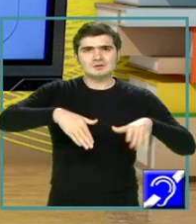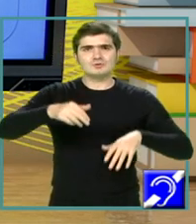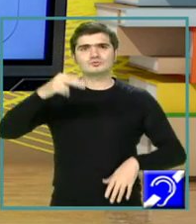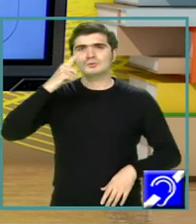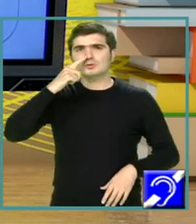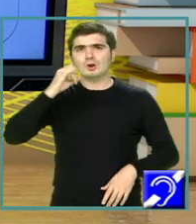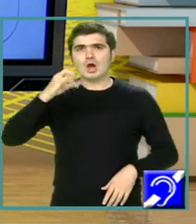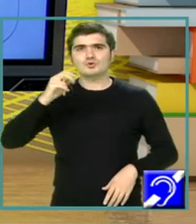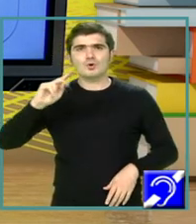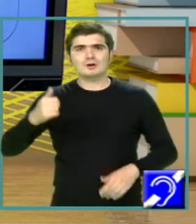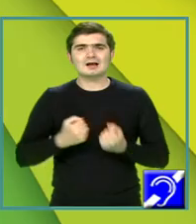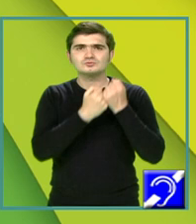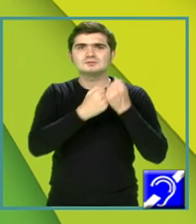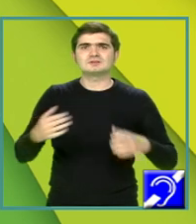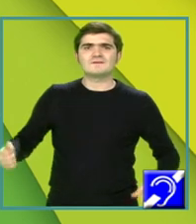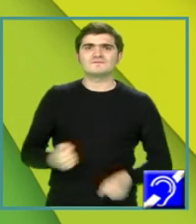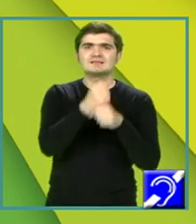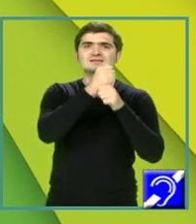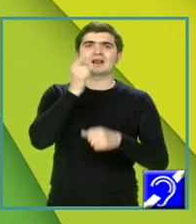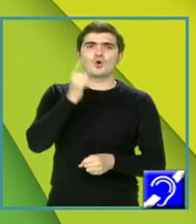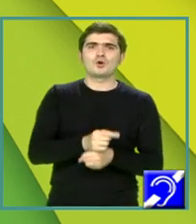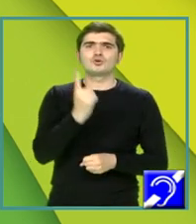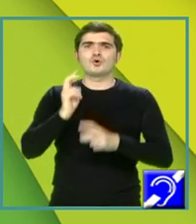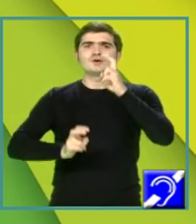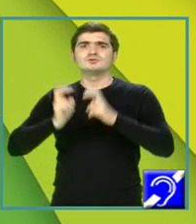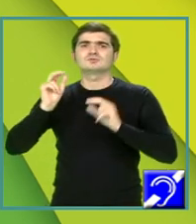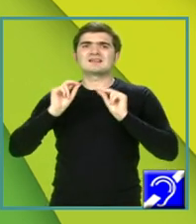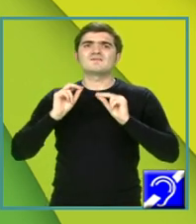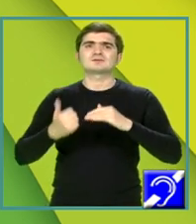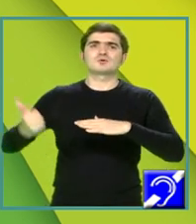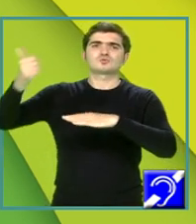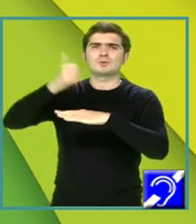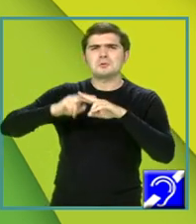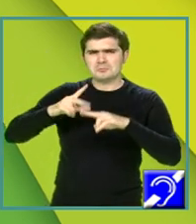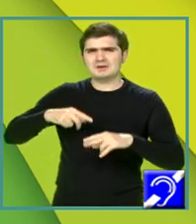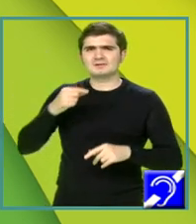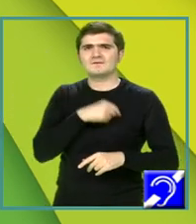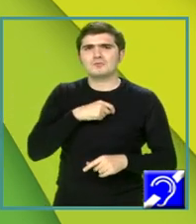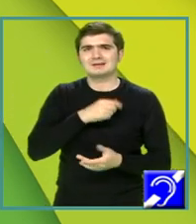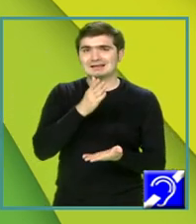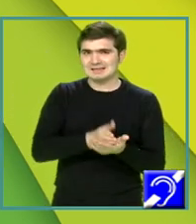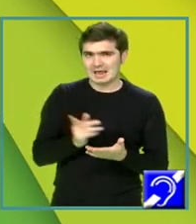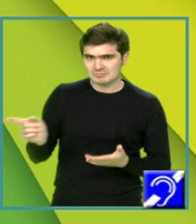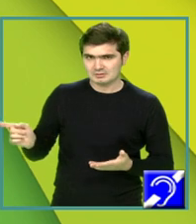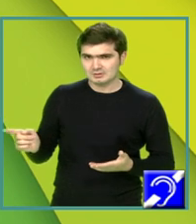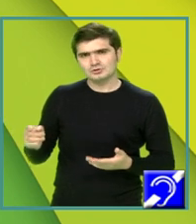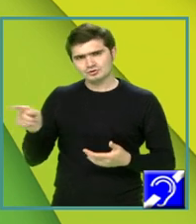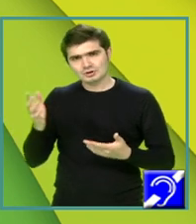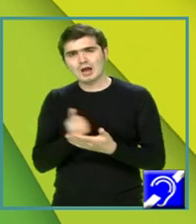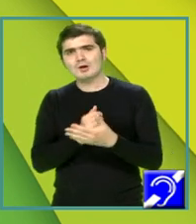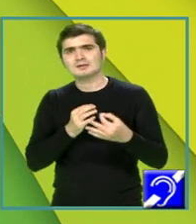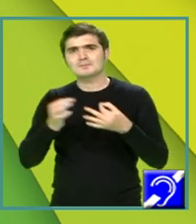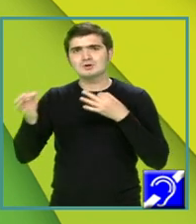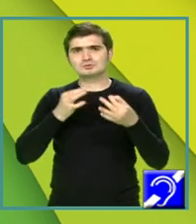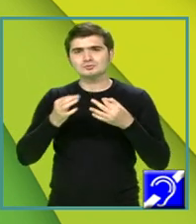Nicolae Iorga susține înființarea la Oradea a unei instituții de învățământ superior, cum este Facultatea de Drept, și ea măsuri concrete,